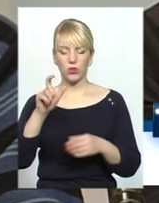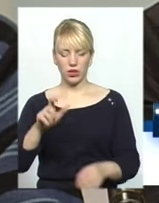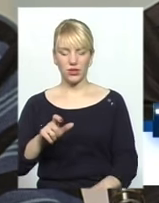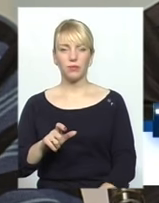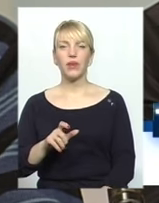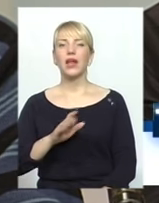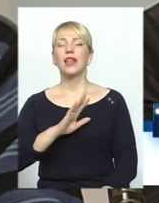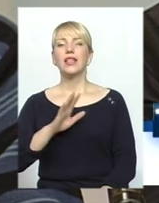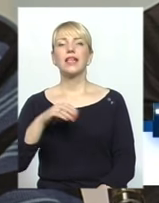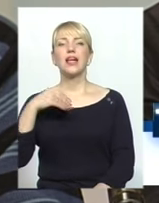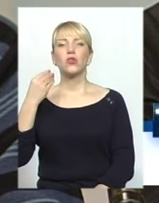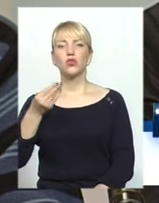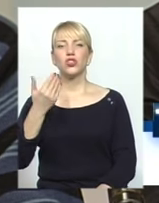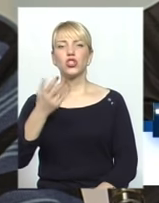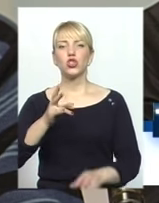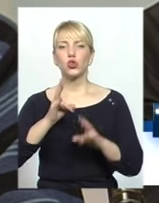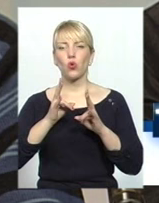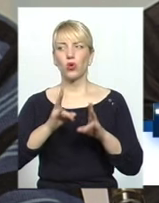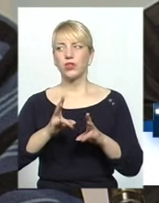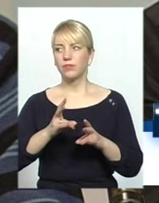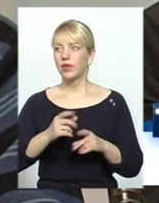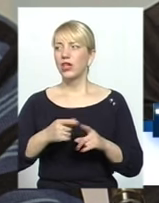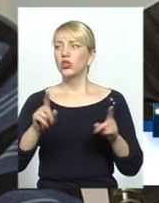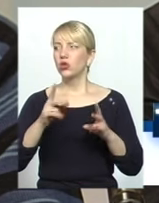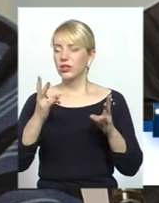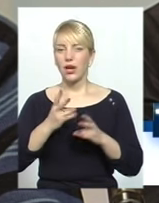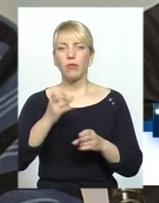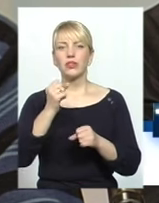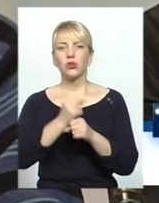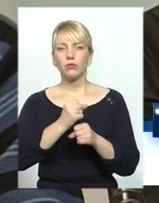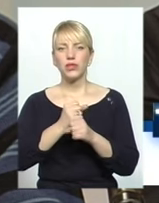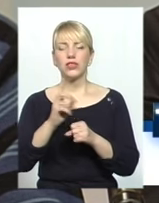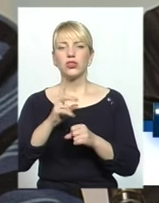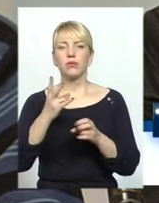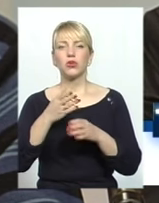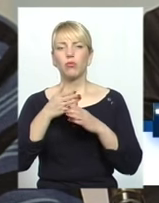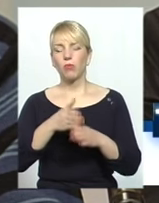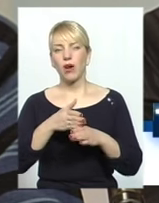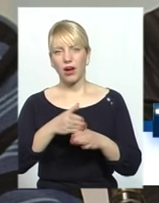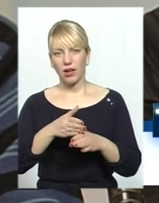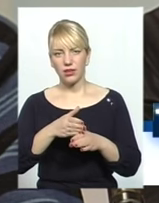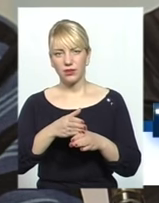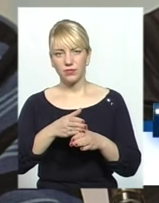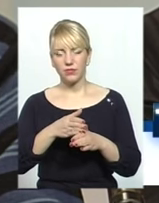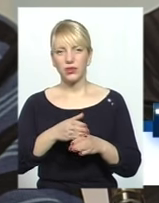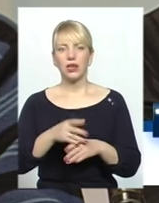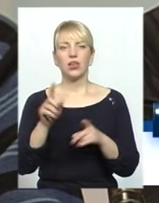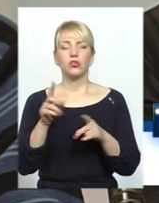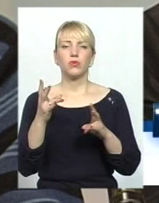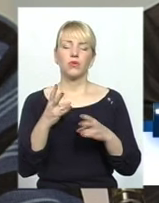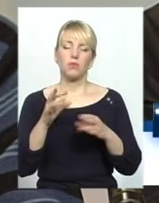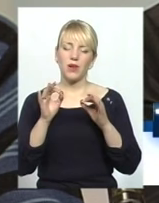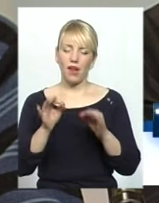не завдаючи їм шкоди, що потрібно зробити, як потрібно допомагати, як потрібно правильно